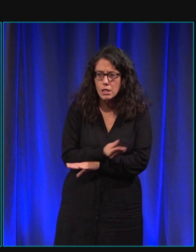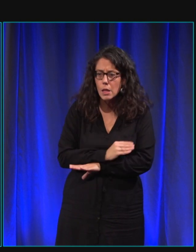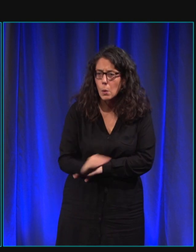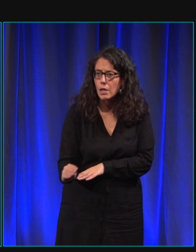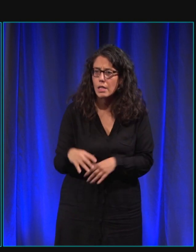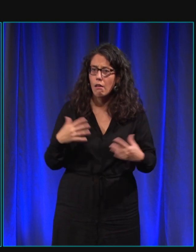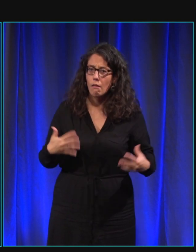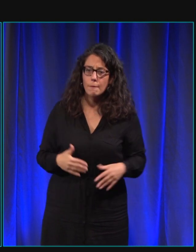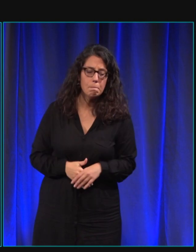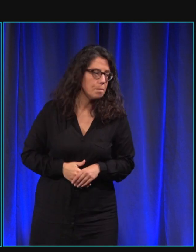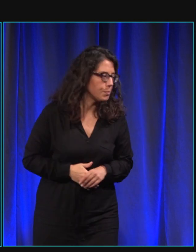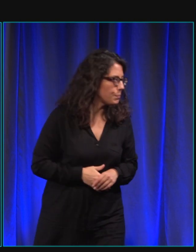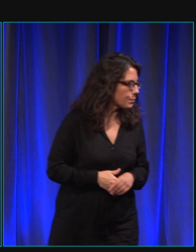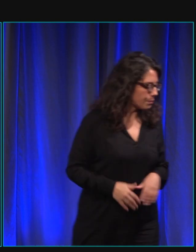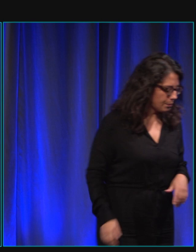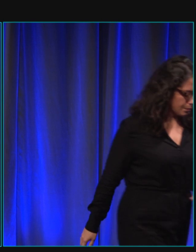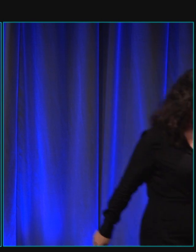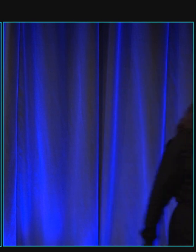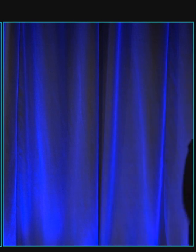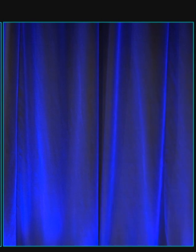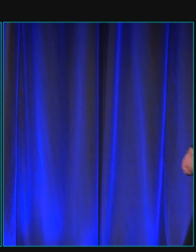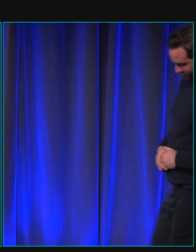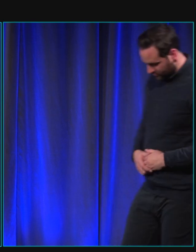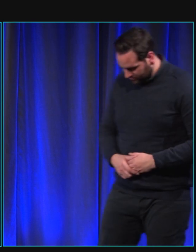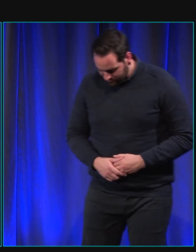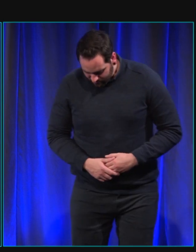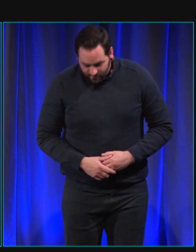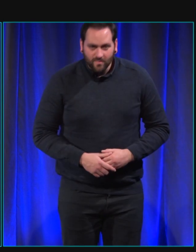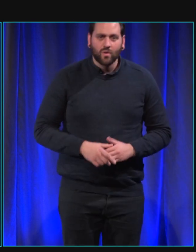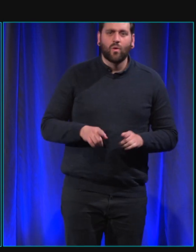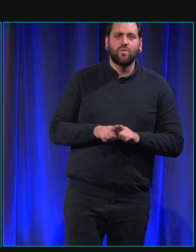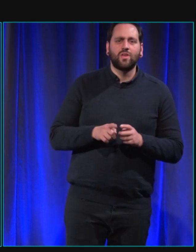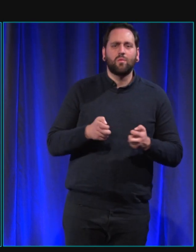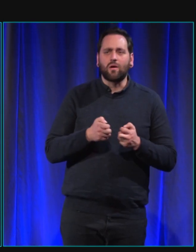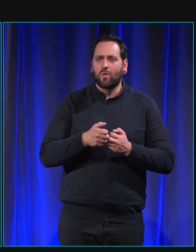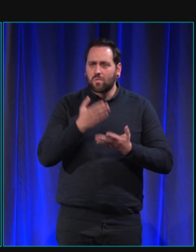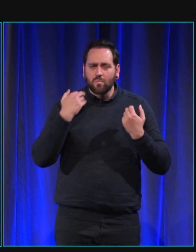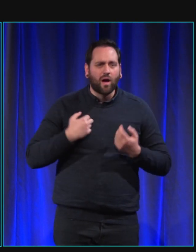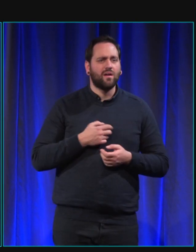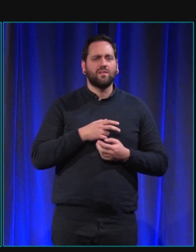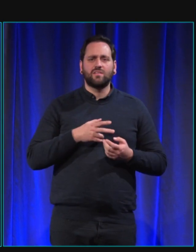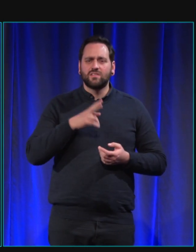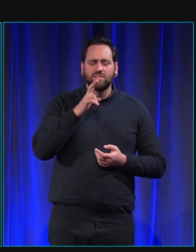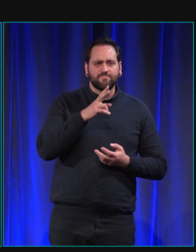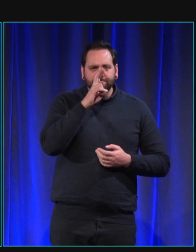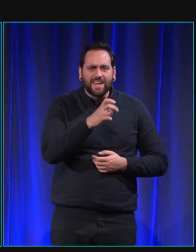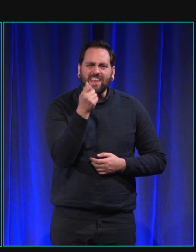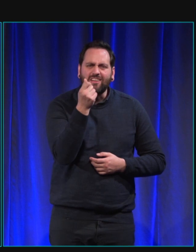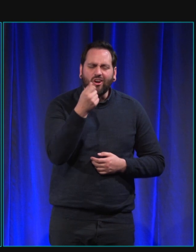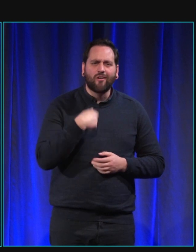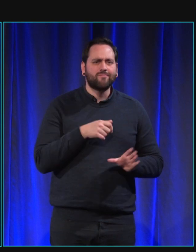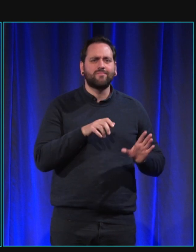lui. Et puis aussi, il peut nous trouver une boîte aux lettres, il peut nous trouver un distributeur de billets. Quand on va prendre notre